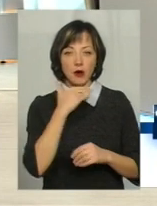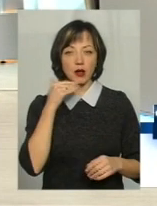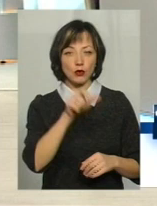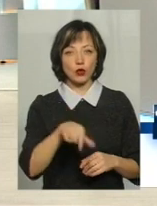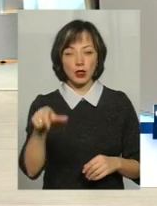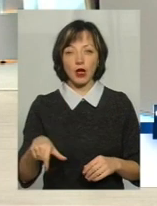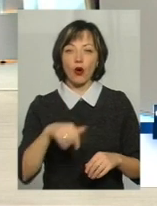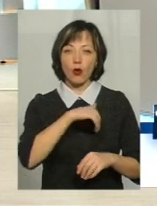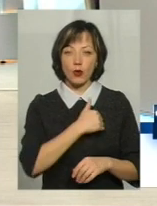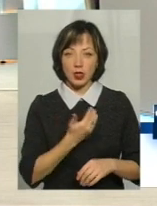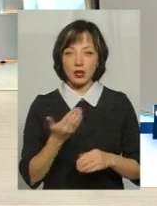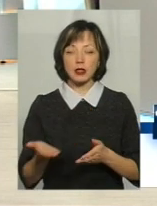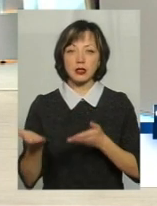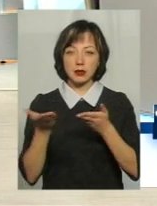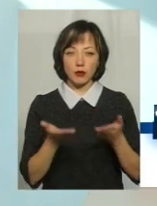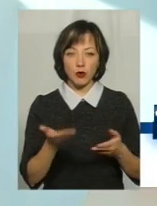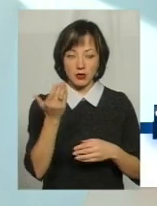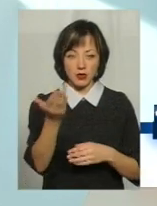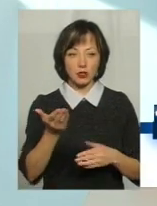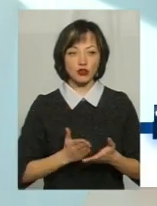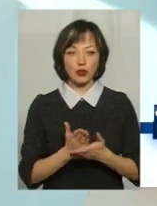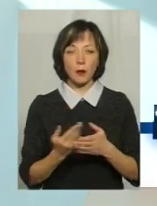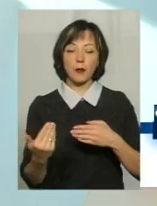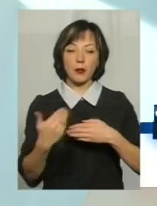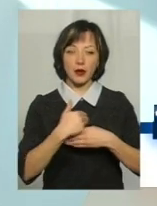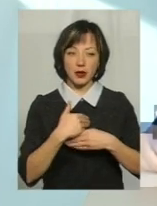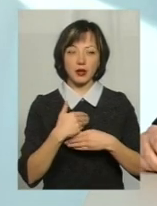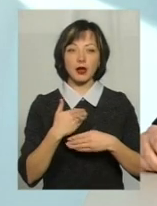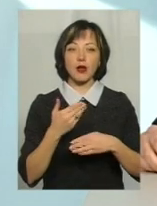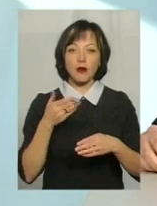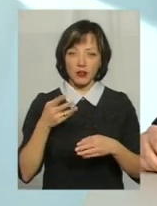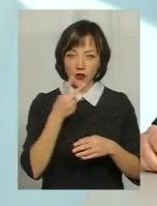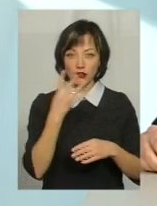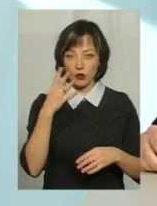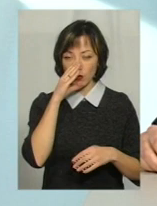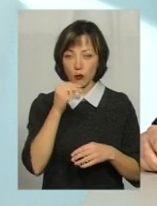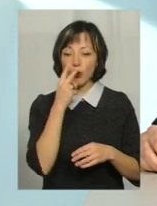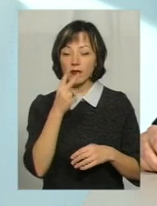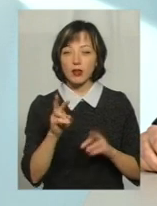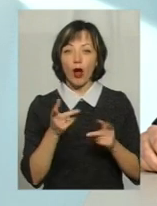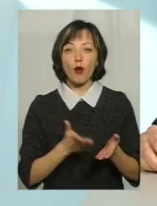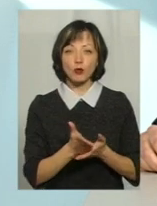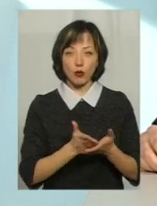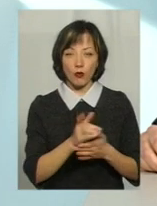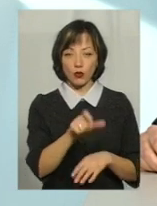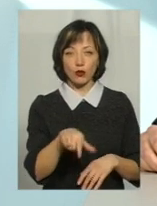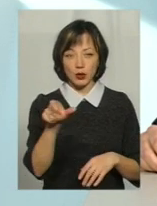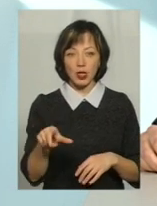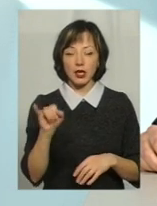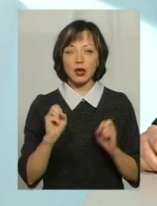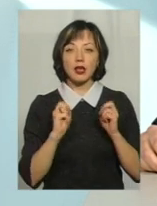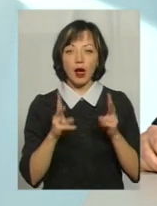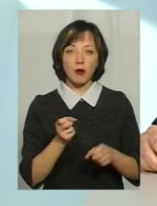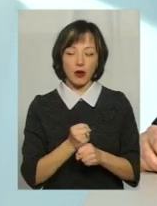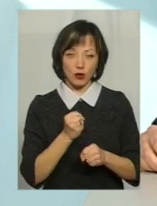Ми би хотіли запросити пана чиновника, щоб він приїхав цього 24 маршруті, подивився, як вони обслуговують людей, і як